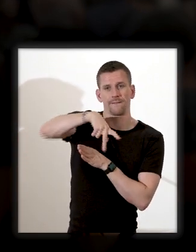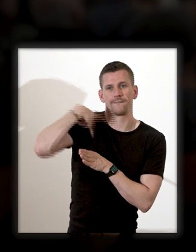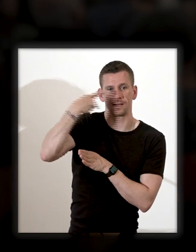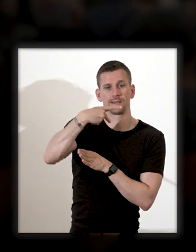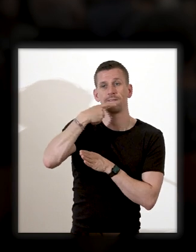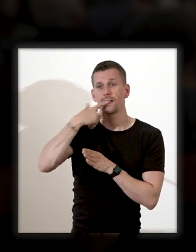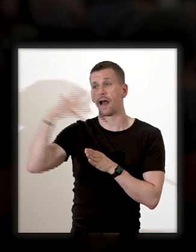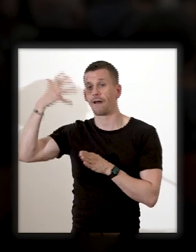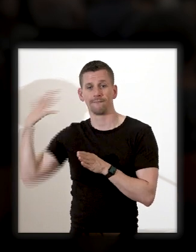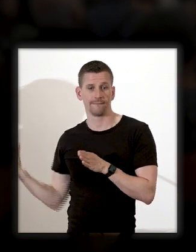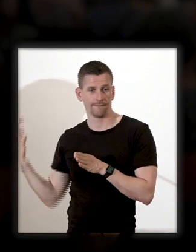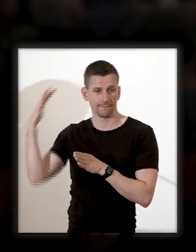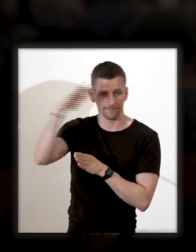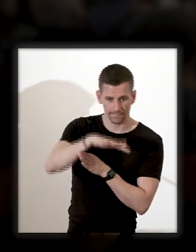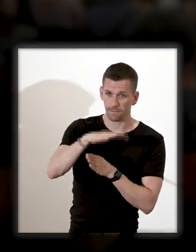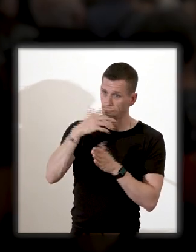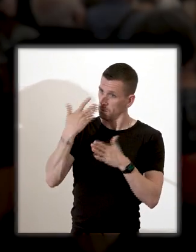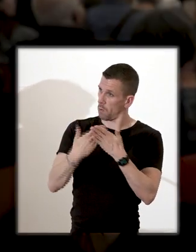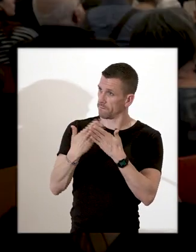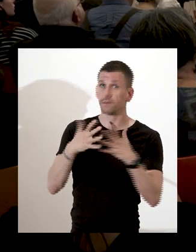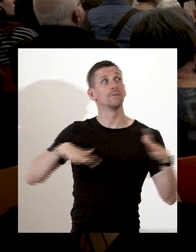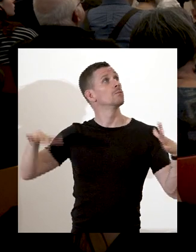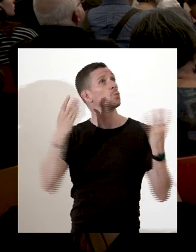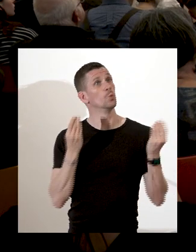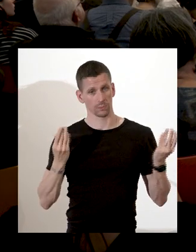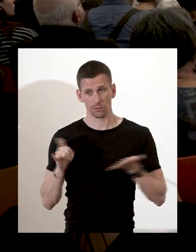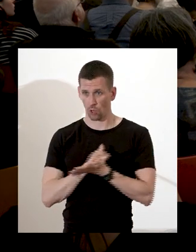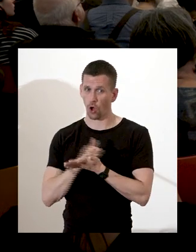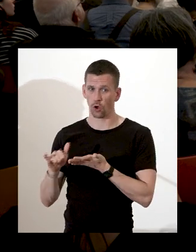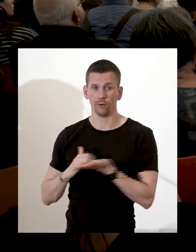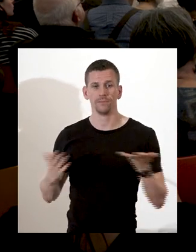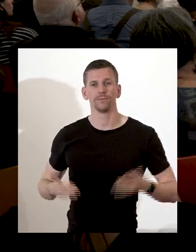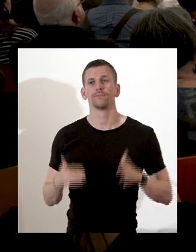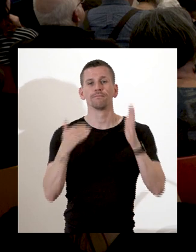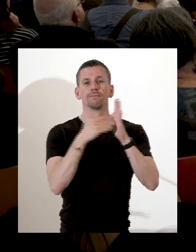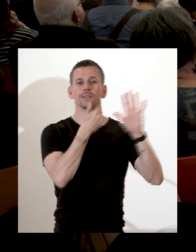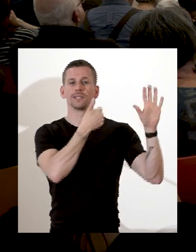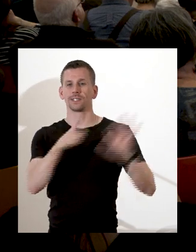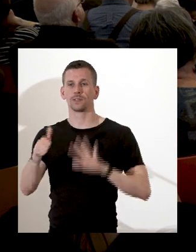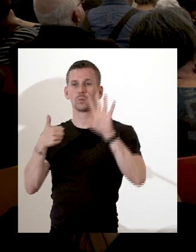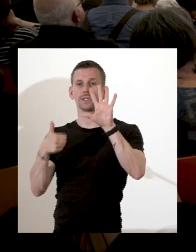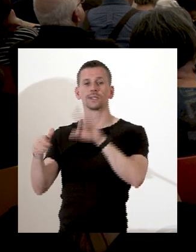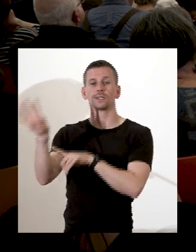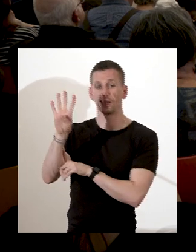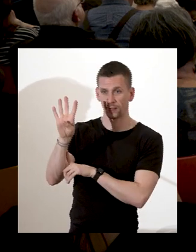New York. En 1664, la Nouvelle Amsterdam est conquise par les Anglais et devient New York. La ville compte alors 2500